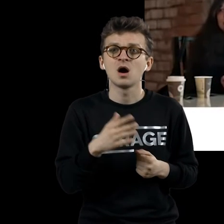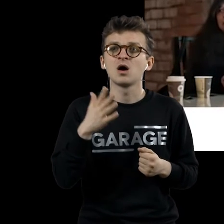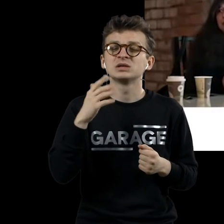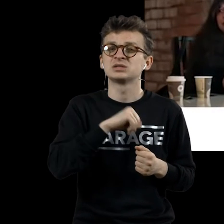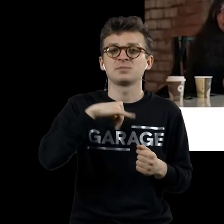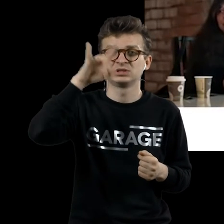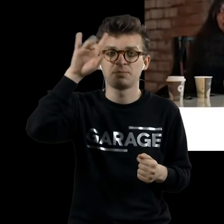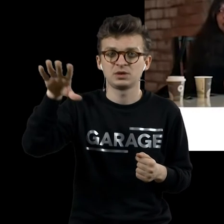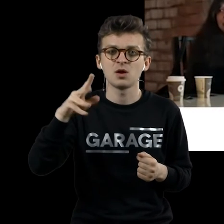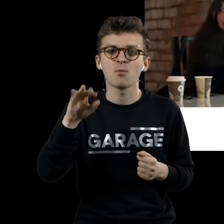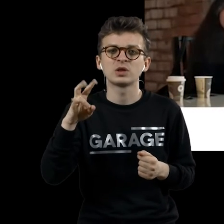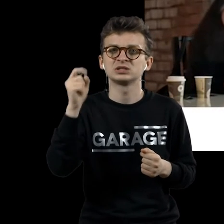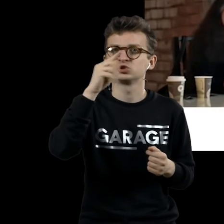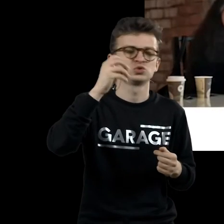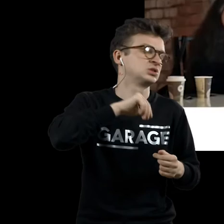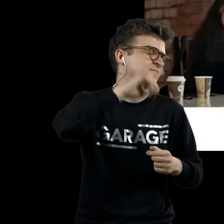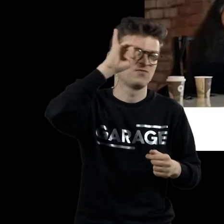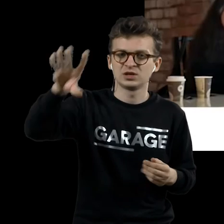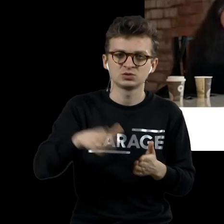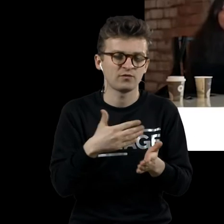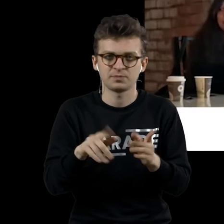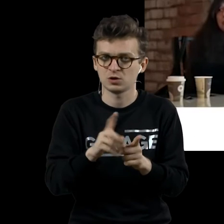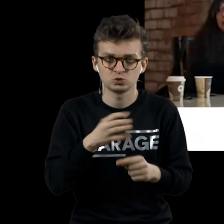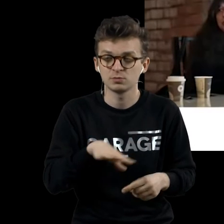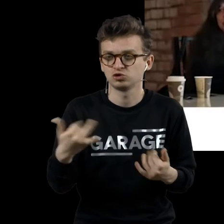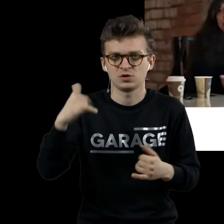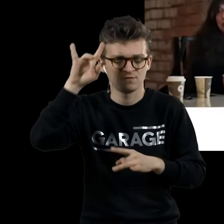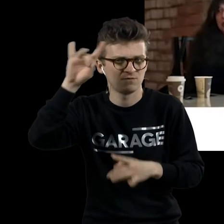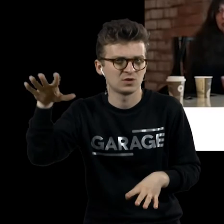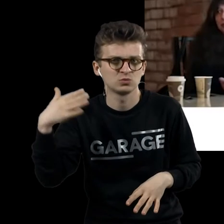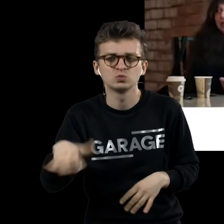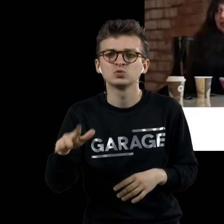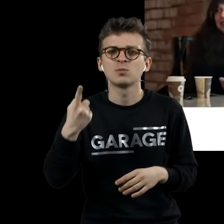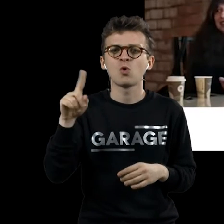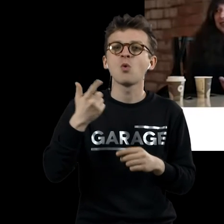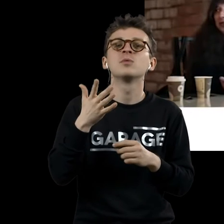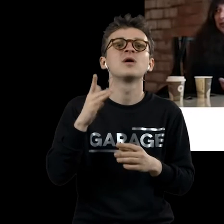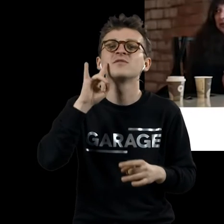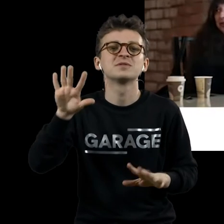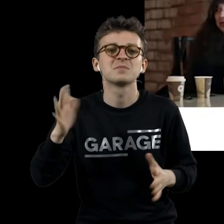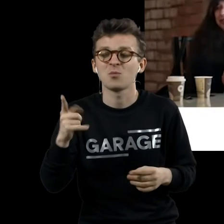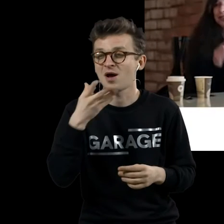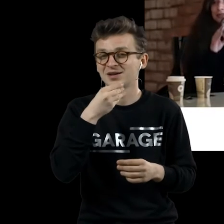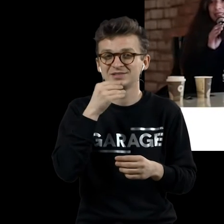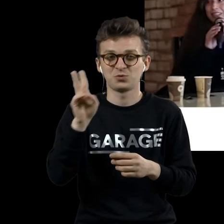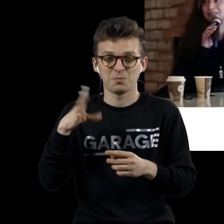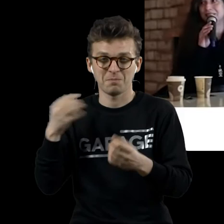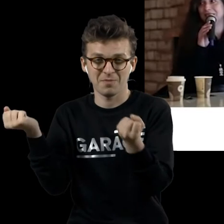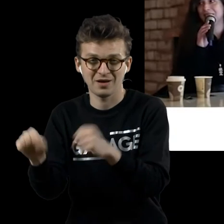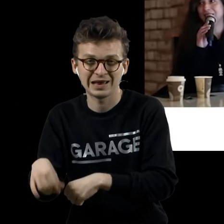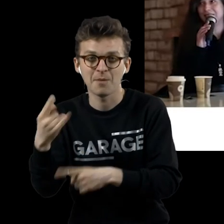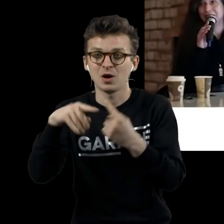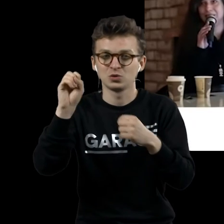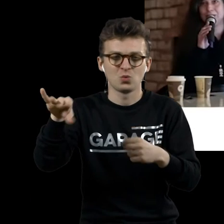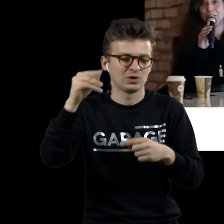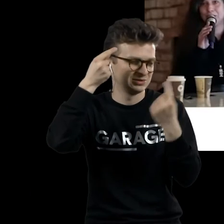знаменитым произведением искусства в мире, чему поспособствовало, что ее очень красиво похитили из Лувра и потом туда вернули. Слава этой